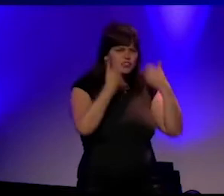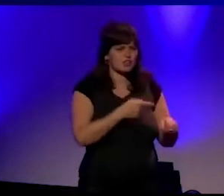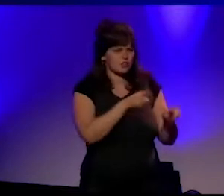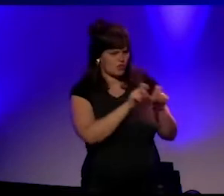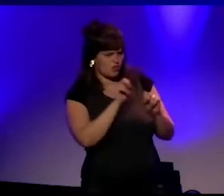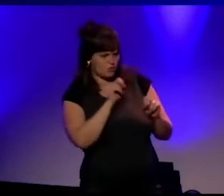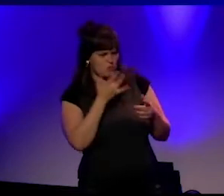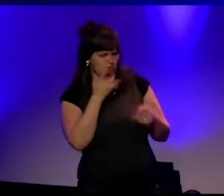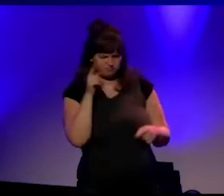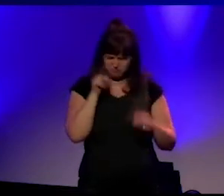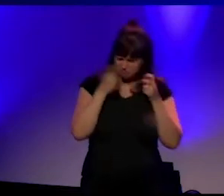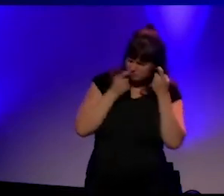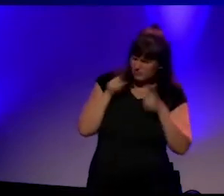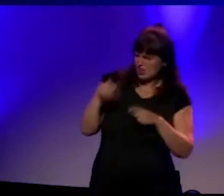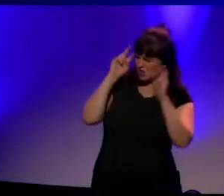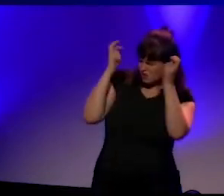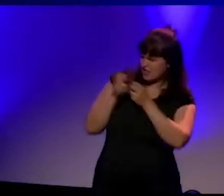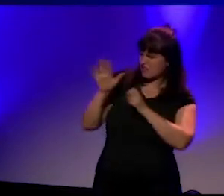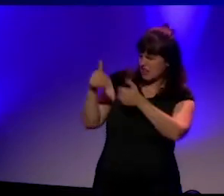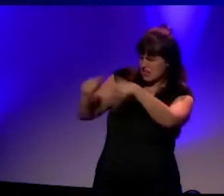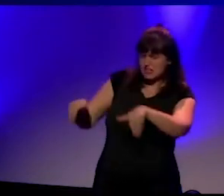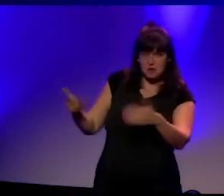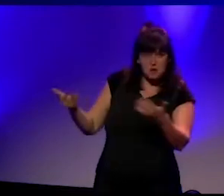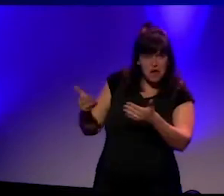eigenlijk de grens? Waar ligt die grens?